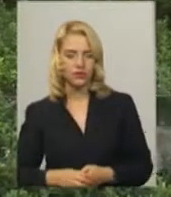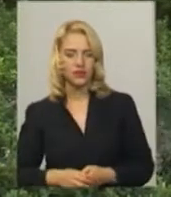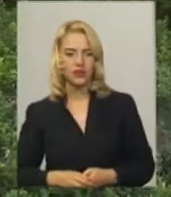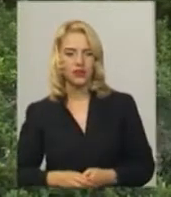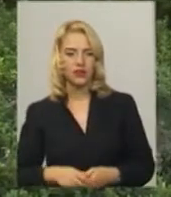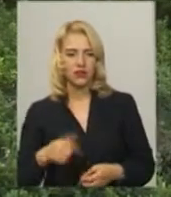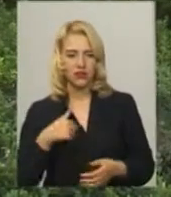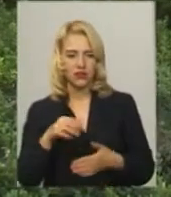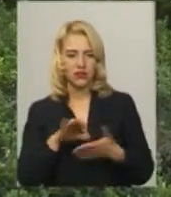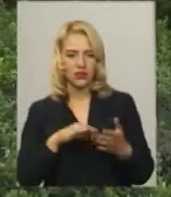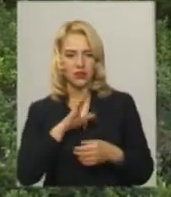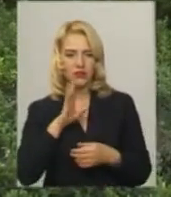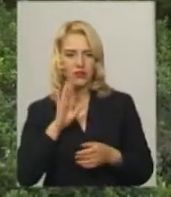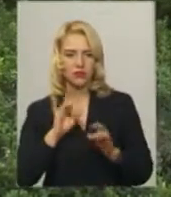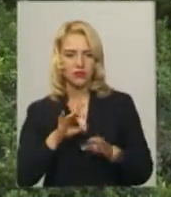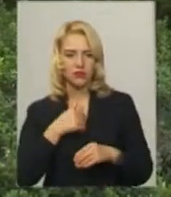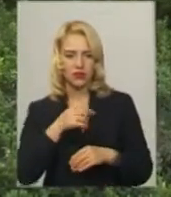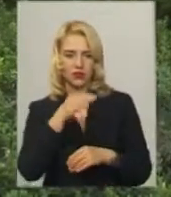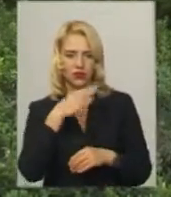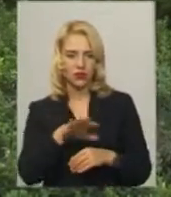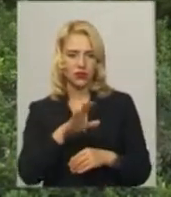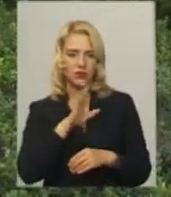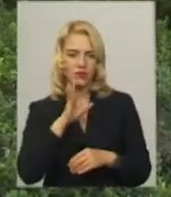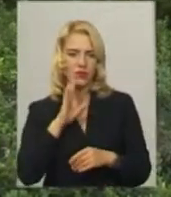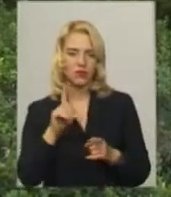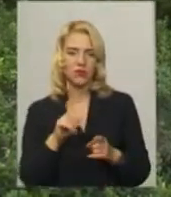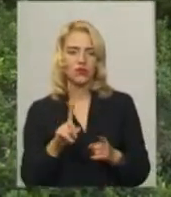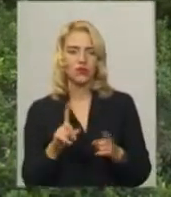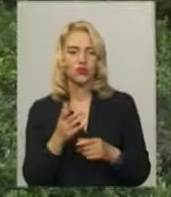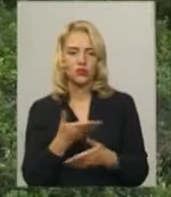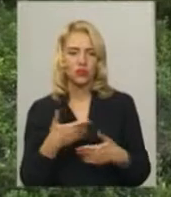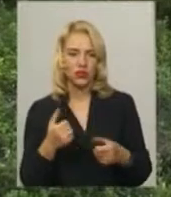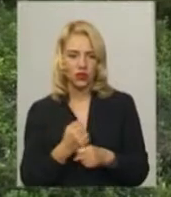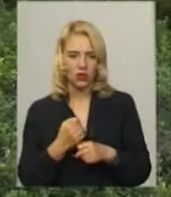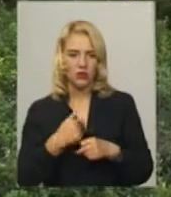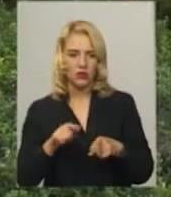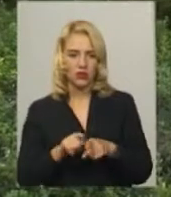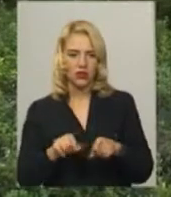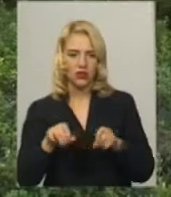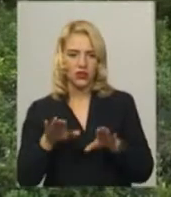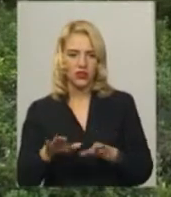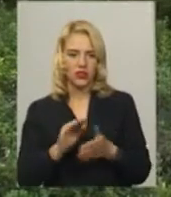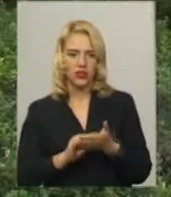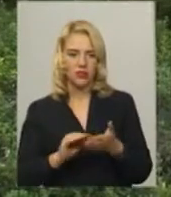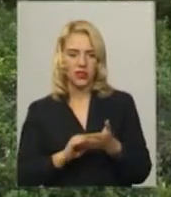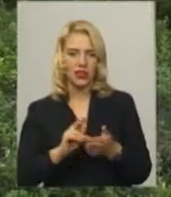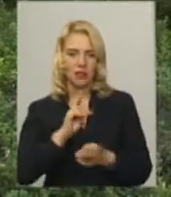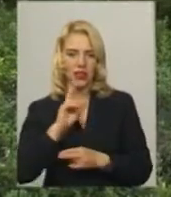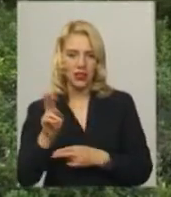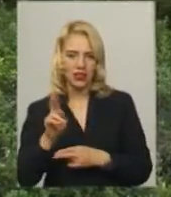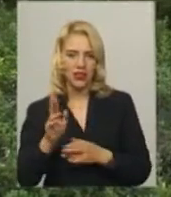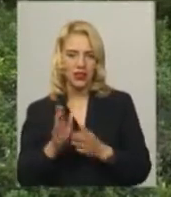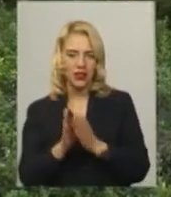Я тоді одразу мамі розказала, що мені не подобається, і вона мені казала, що ми зробимо. І тут я вирішила написати цю петицію, можливо, я би